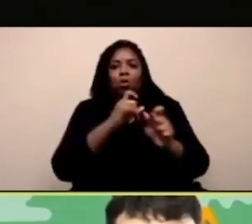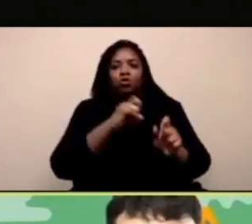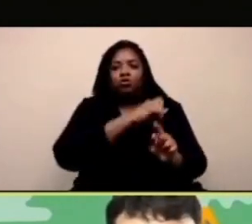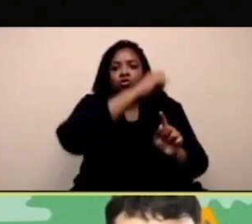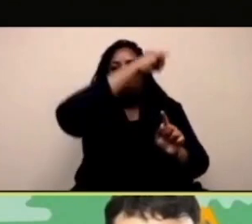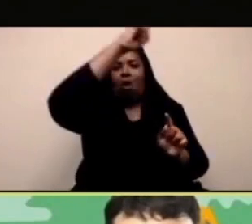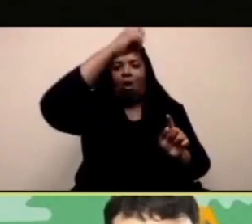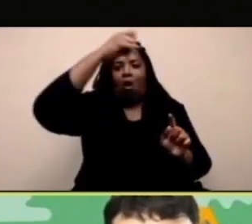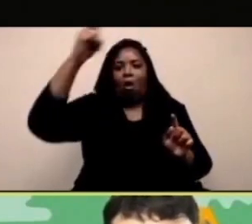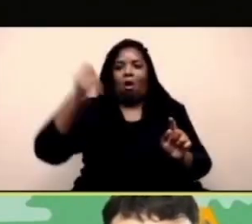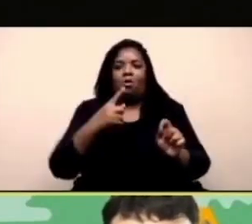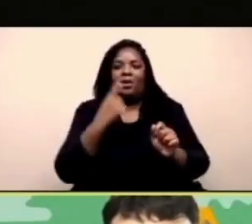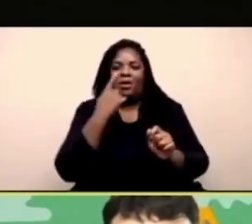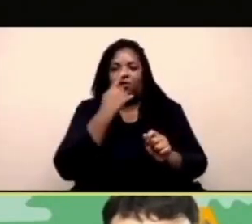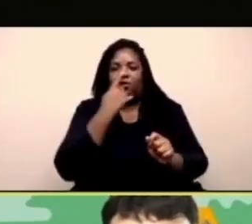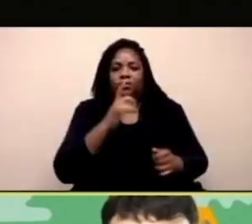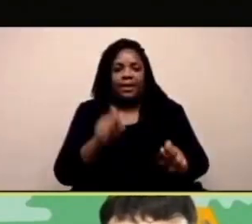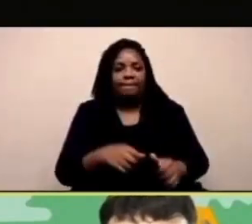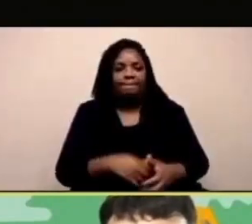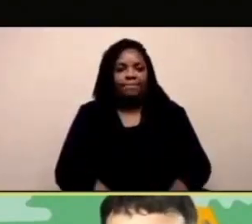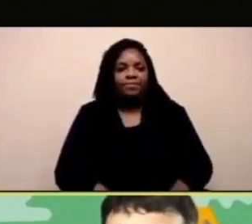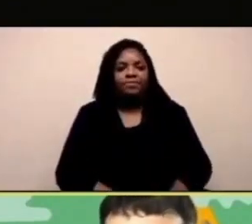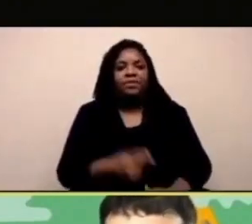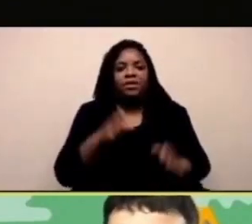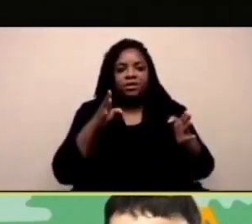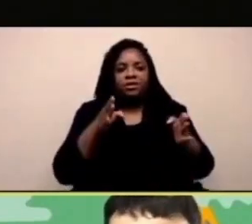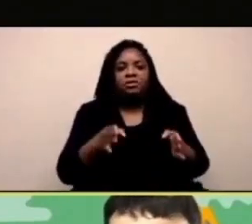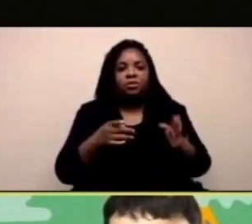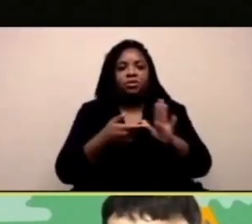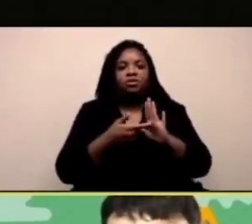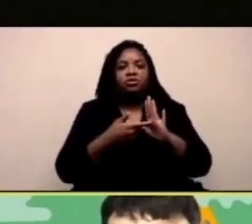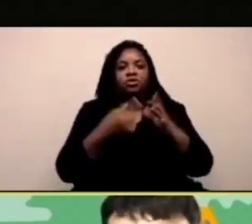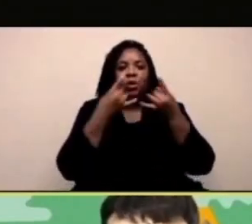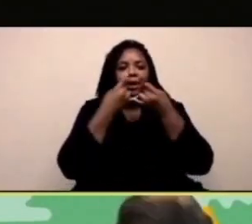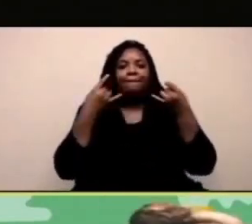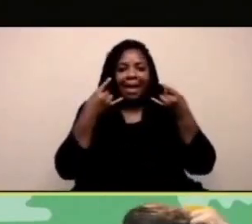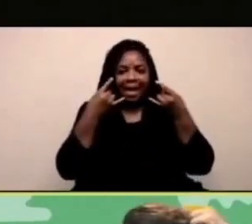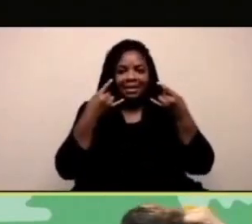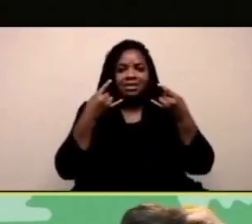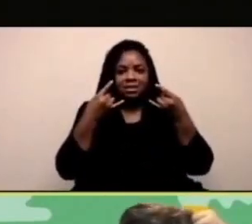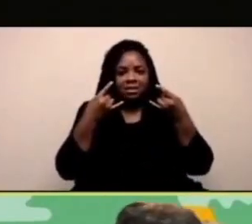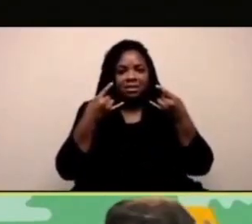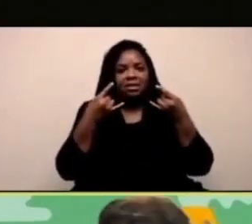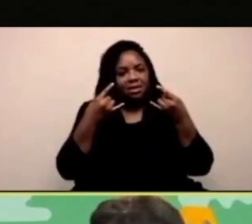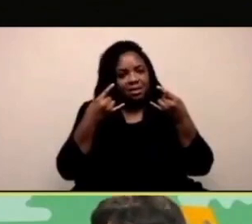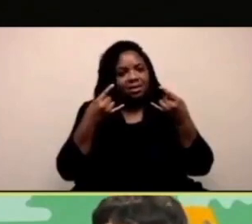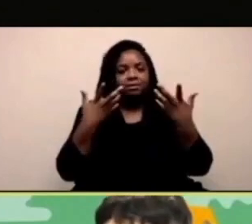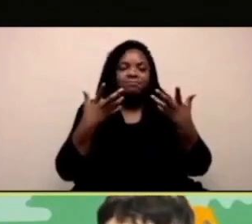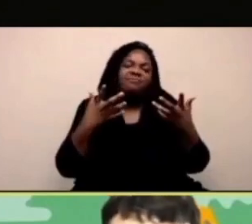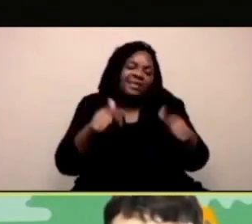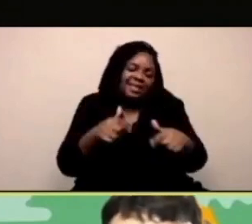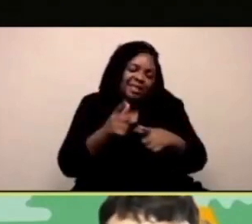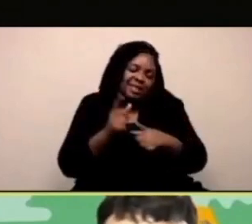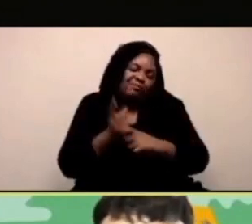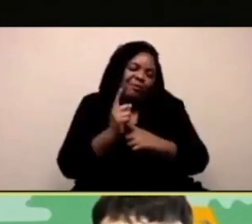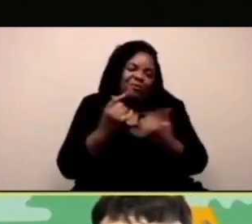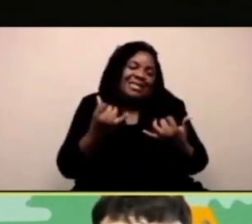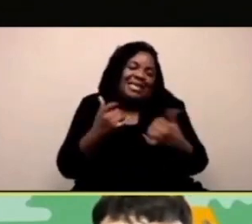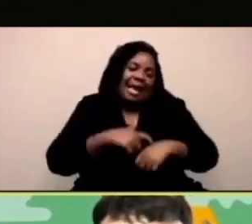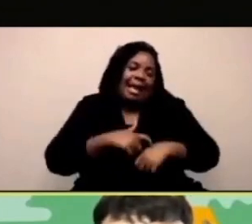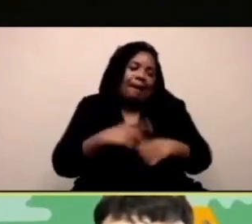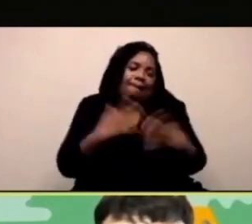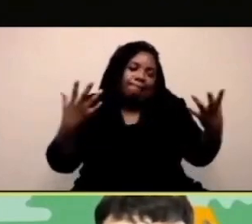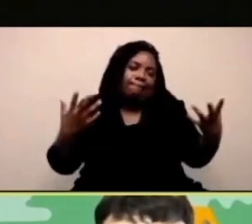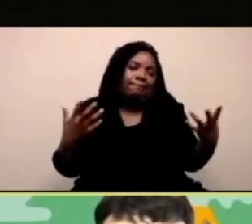naso usarlo come estensione per far sì che questo ti segua e poter disegnare lui sta cercando di fare un cuore quest'altro